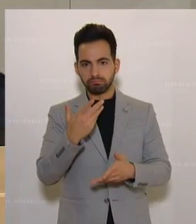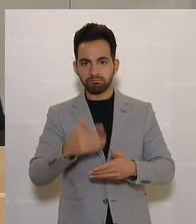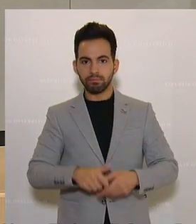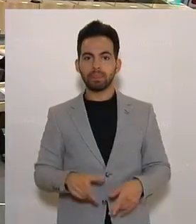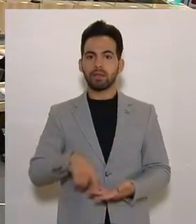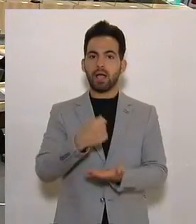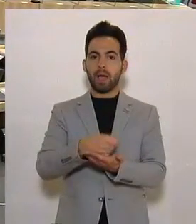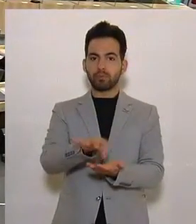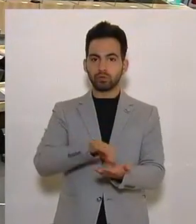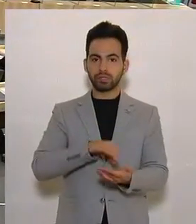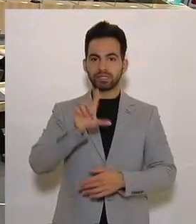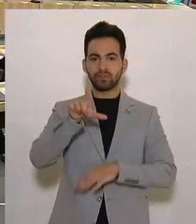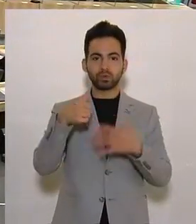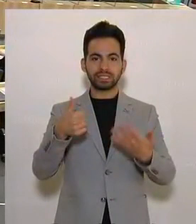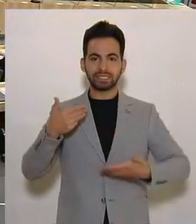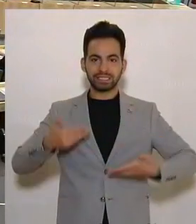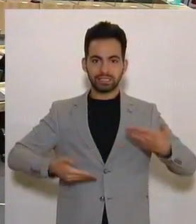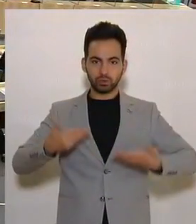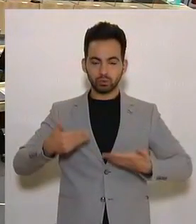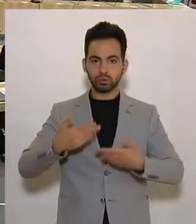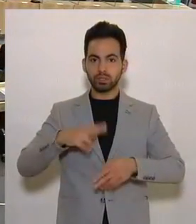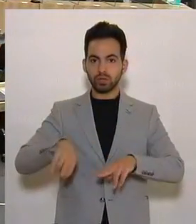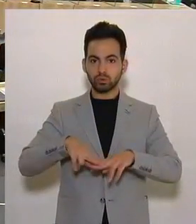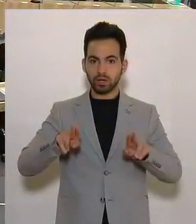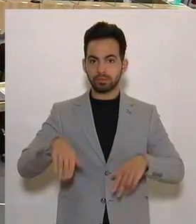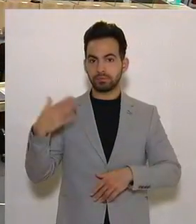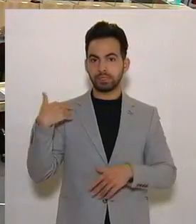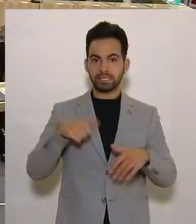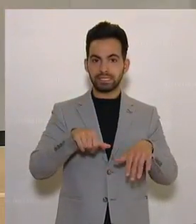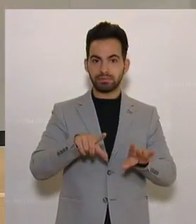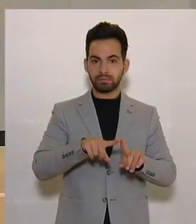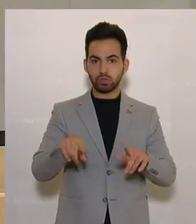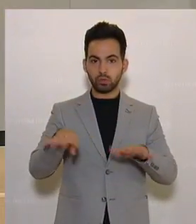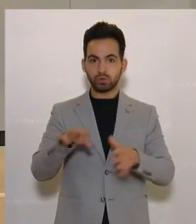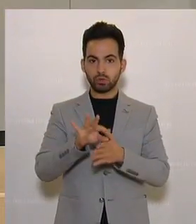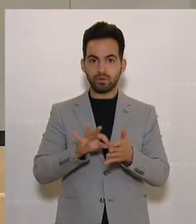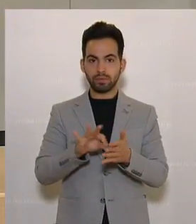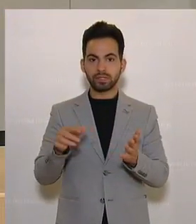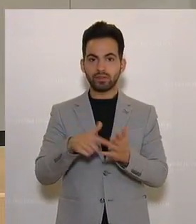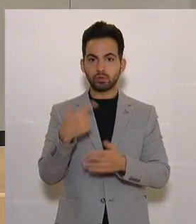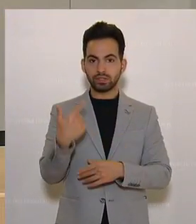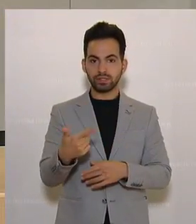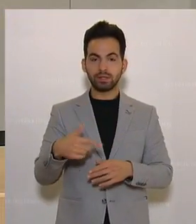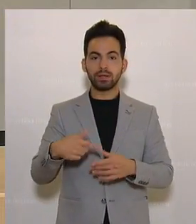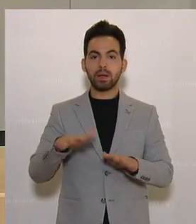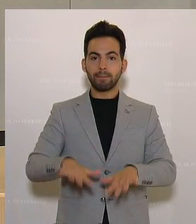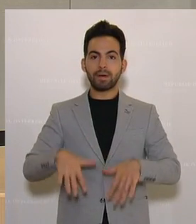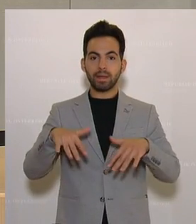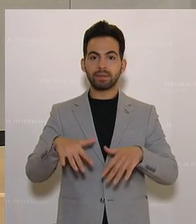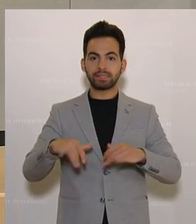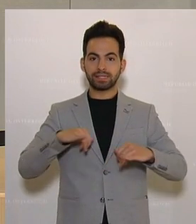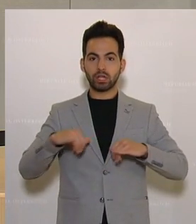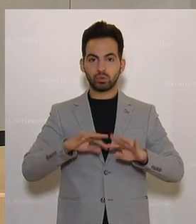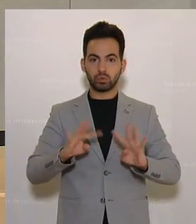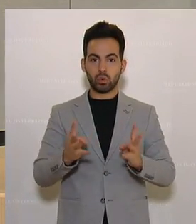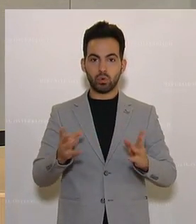Das amtliche Protokoll der 62. Sitzung des Nationalrates vom 17. bis 19. November 2020 ist in der Parlamentsdirektion aufgelegen.